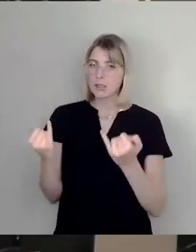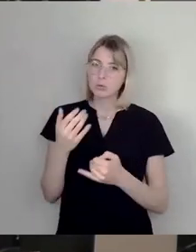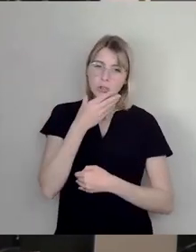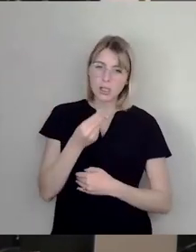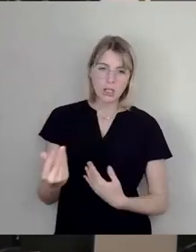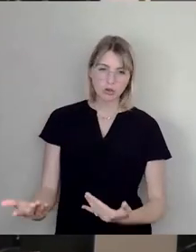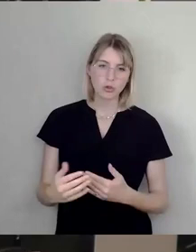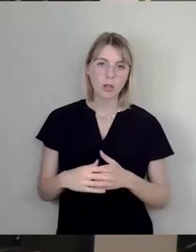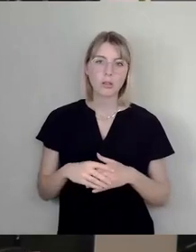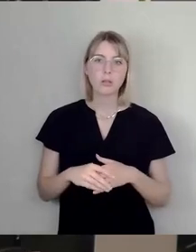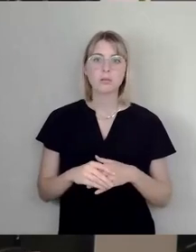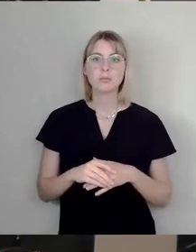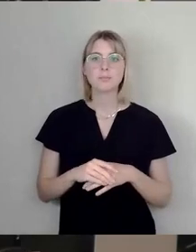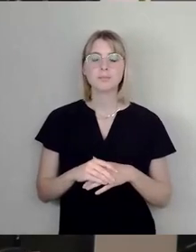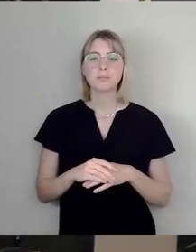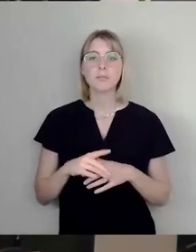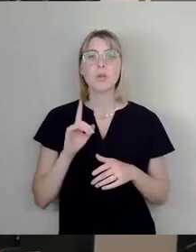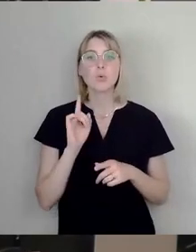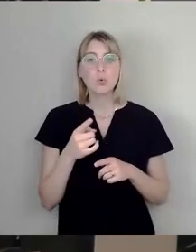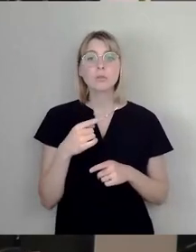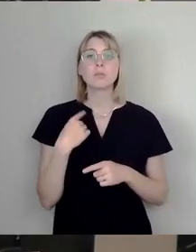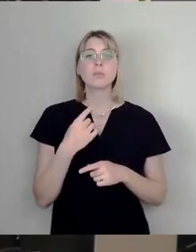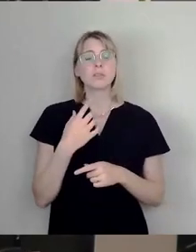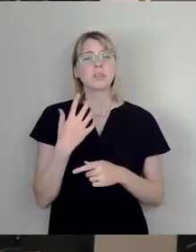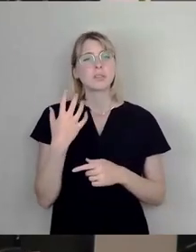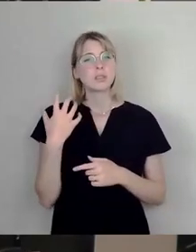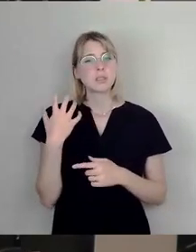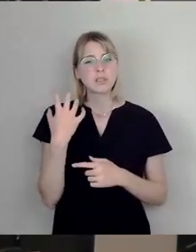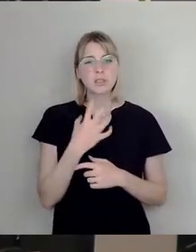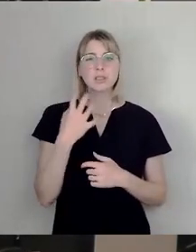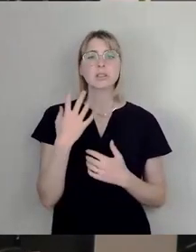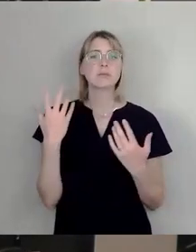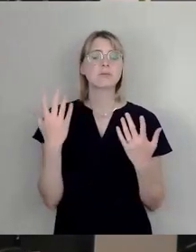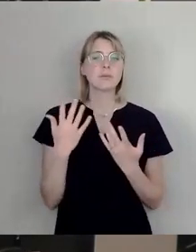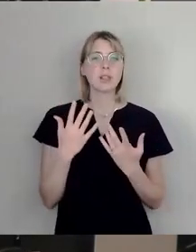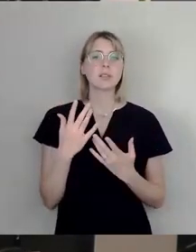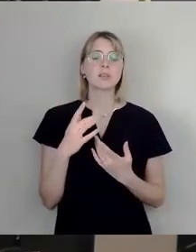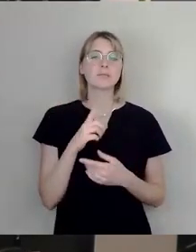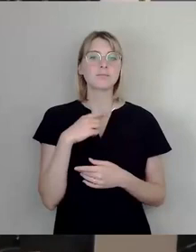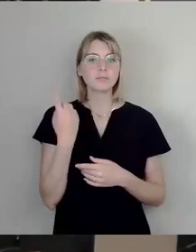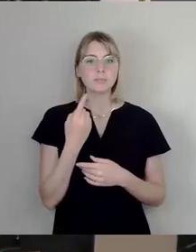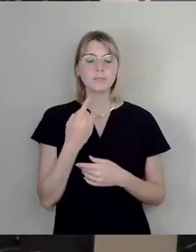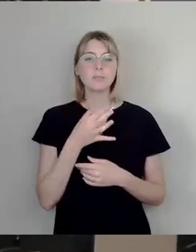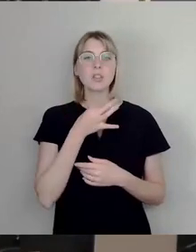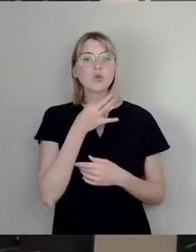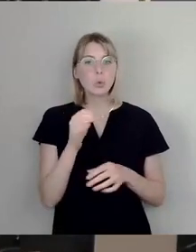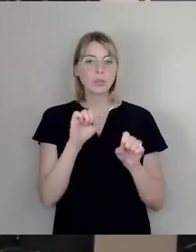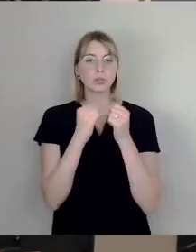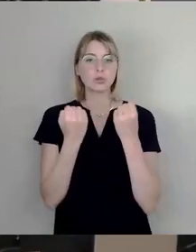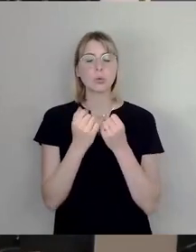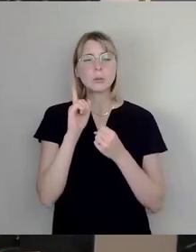Und mich ärgert es zutiefst, dass wir aus der Notsituation heraus gezwungen waren,